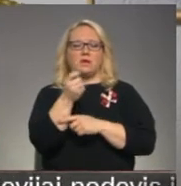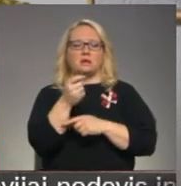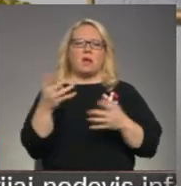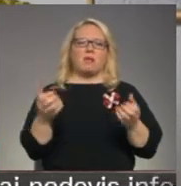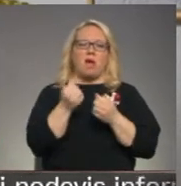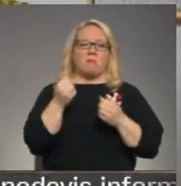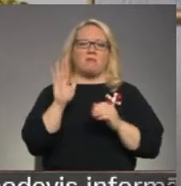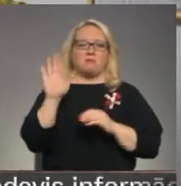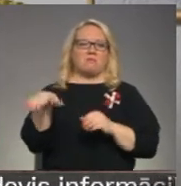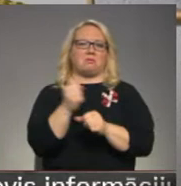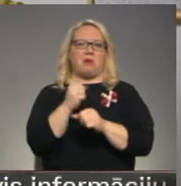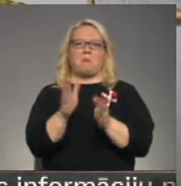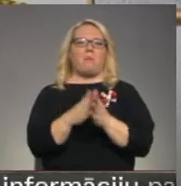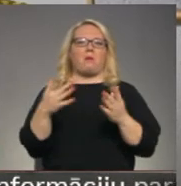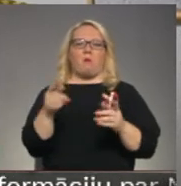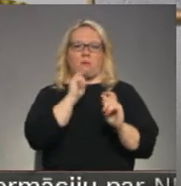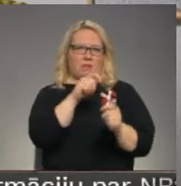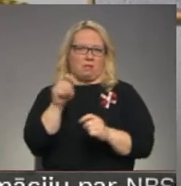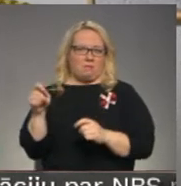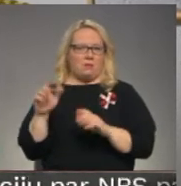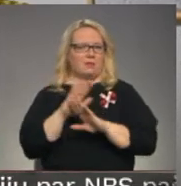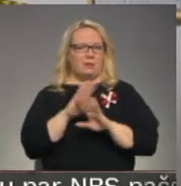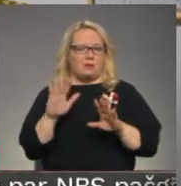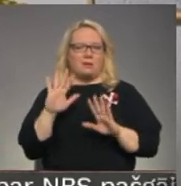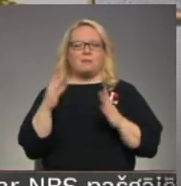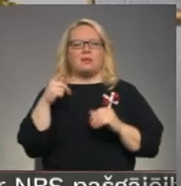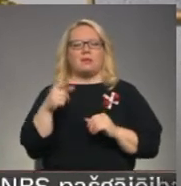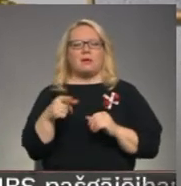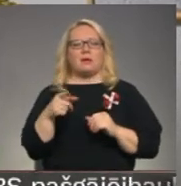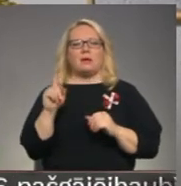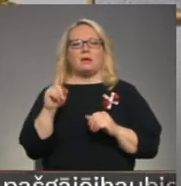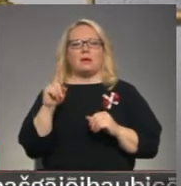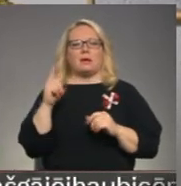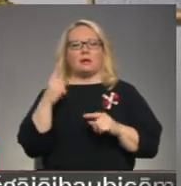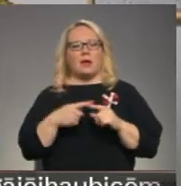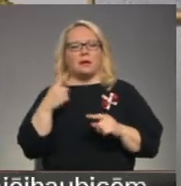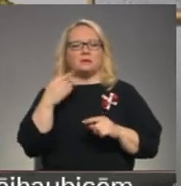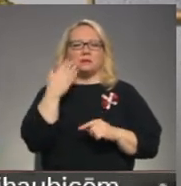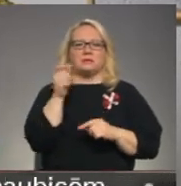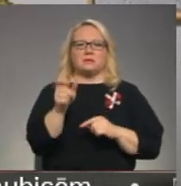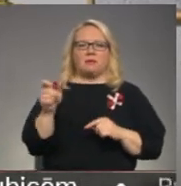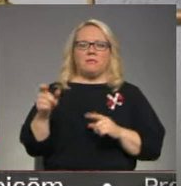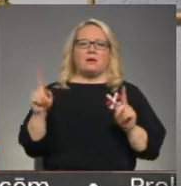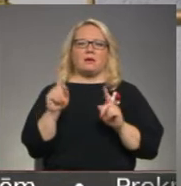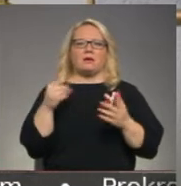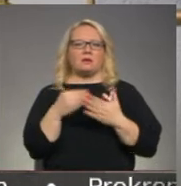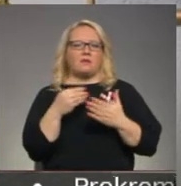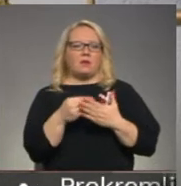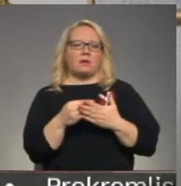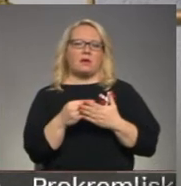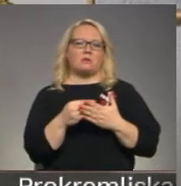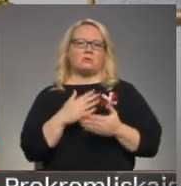darbu, par ko tad viņi sabalvē. Bet tas ir reizes, kad tomēr cilvēki ir izvērtējuši